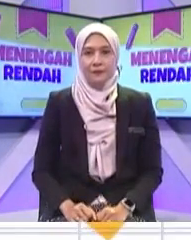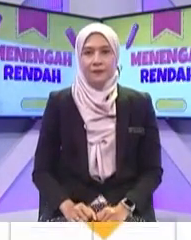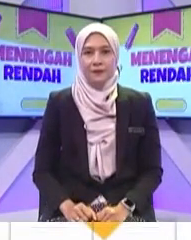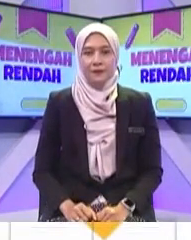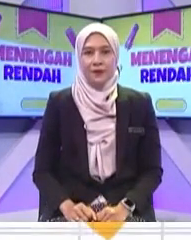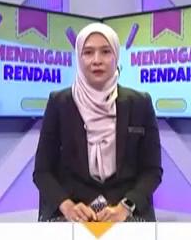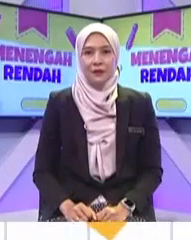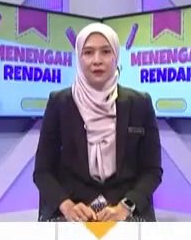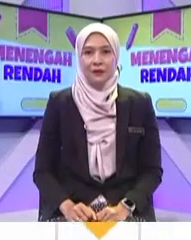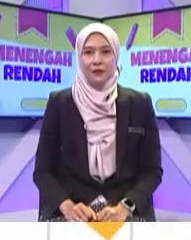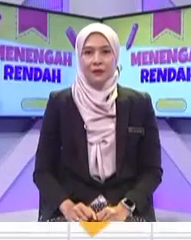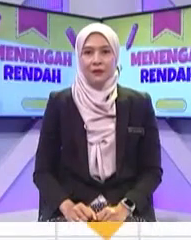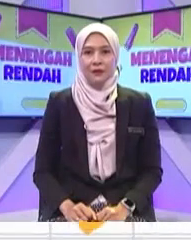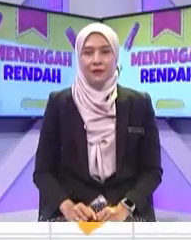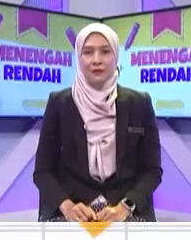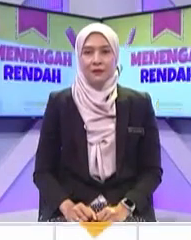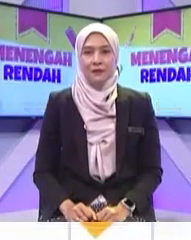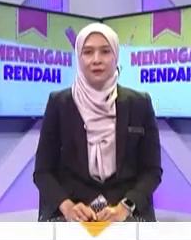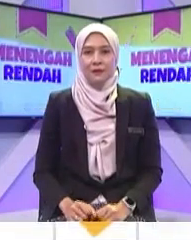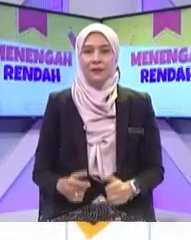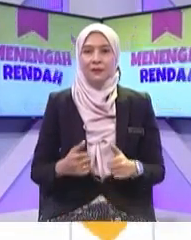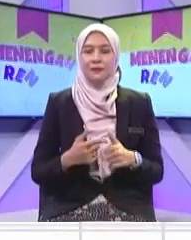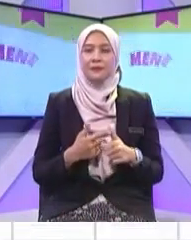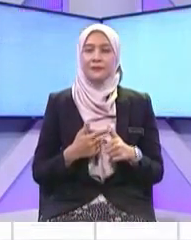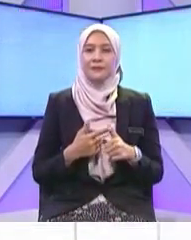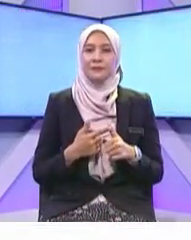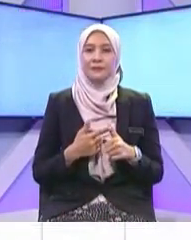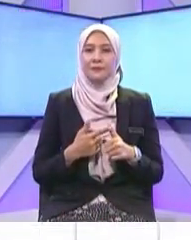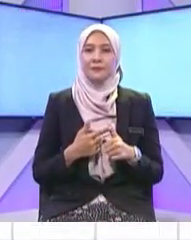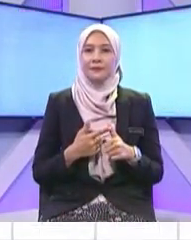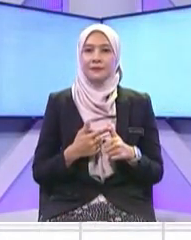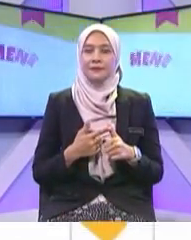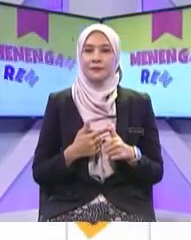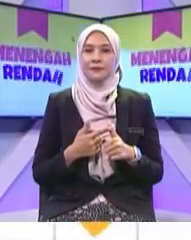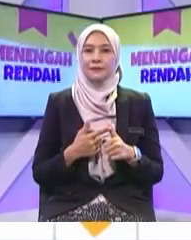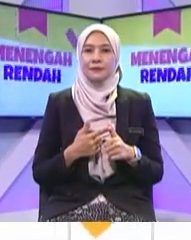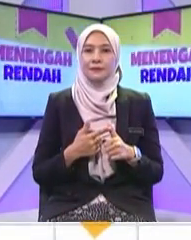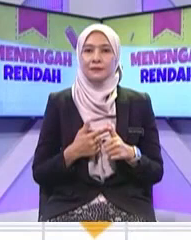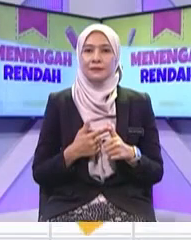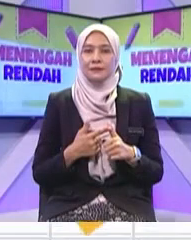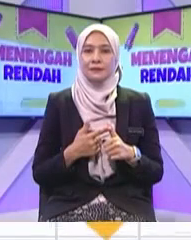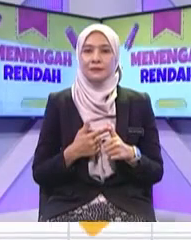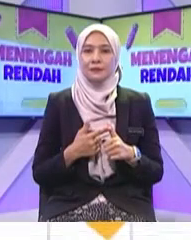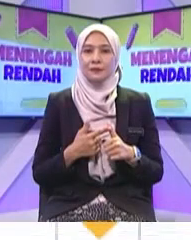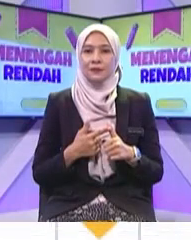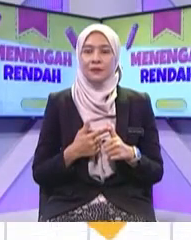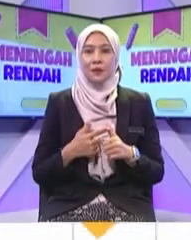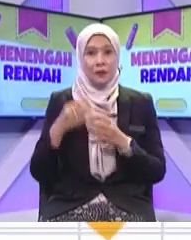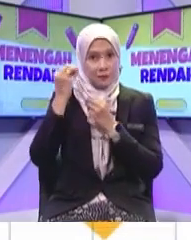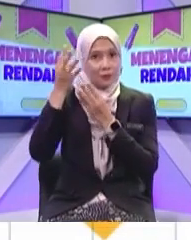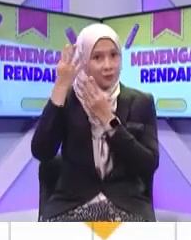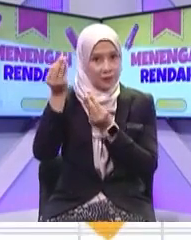pertama dulu tadi adalah berkaitan dengan aplikasi di telepon bimbit tidak mengetahui kesahian maklumat tersebut dapat